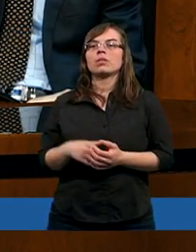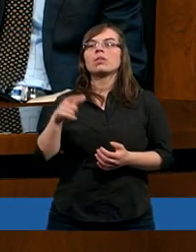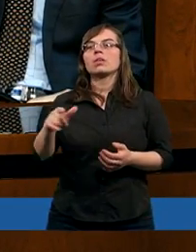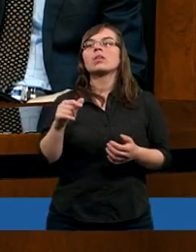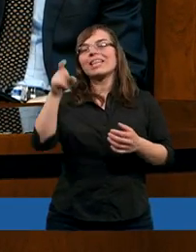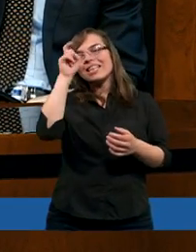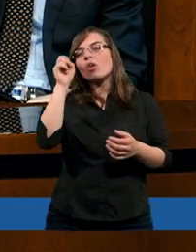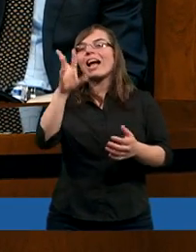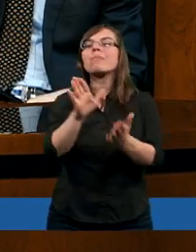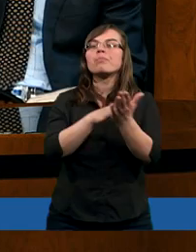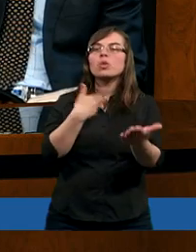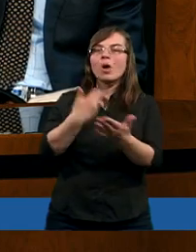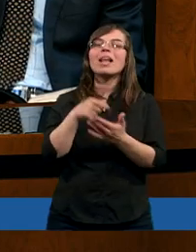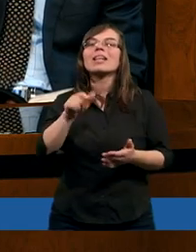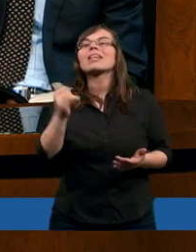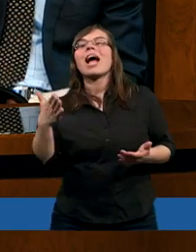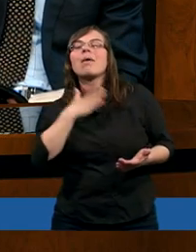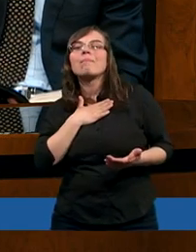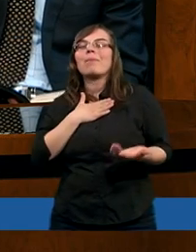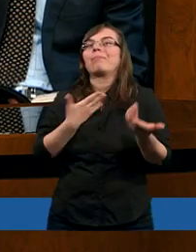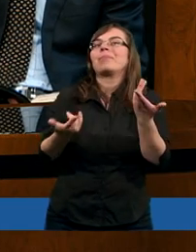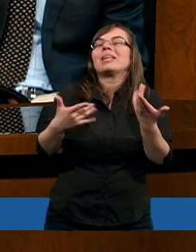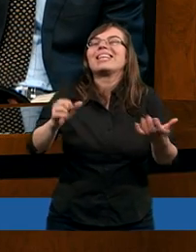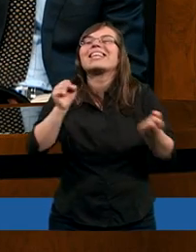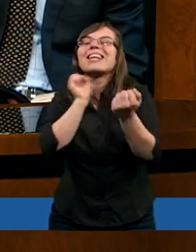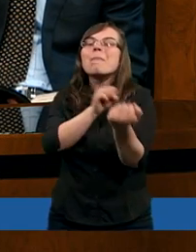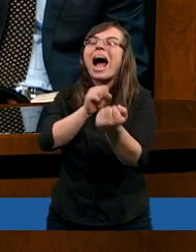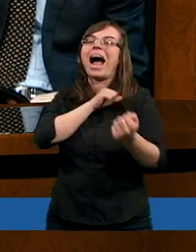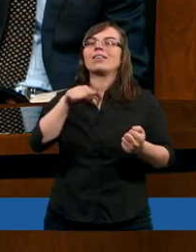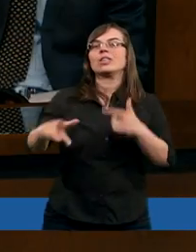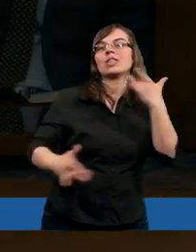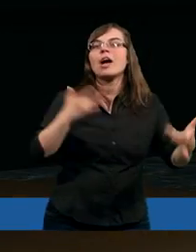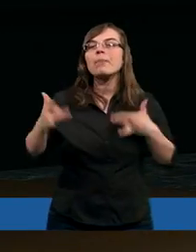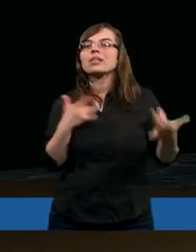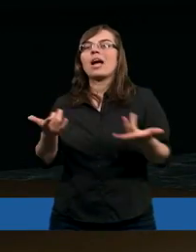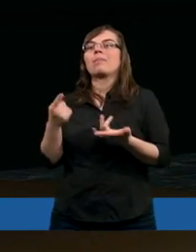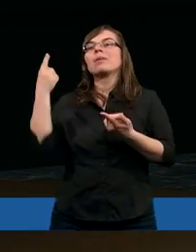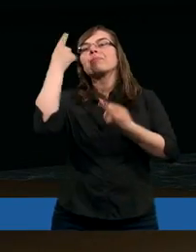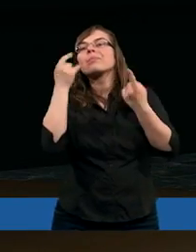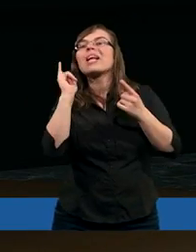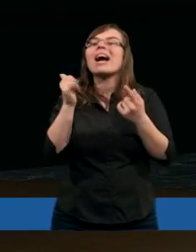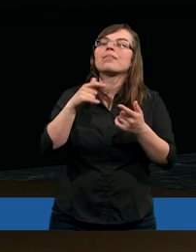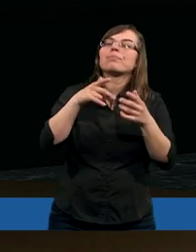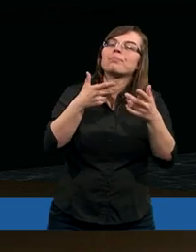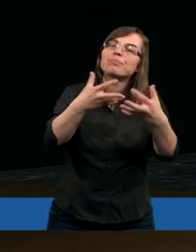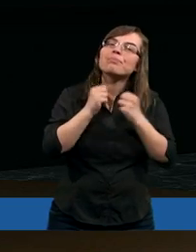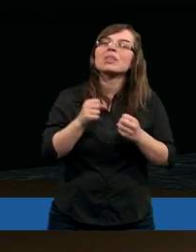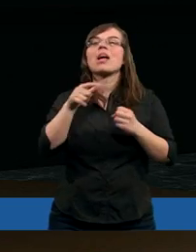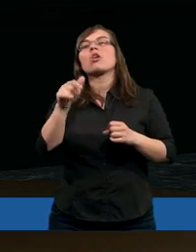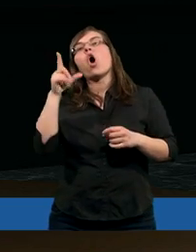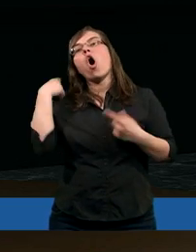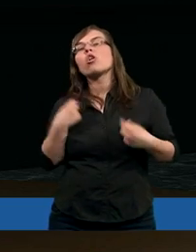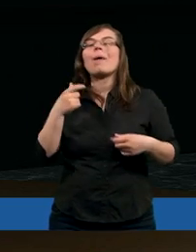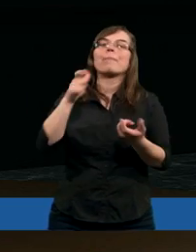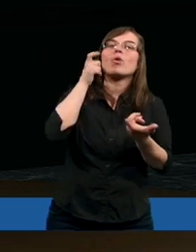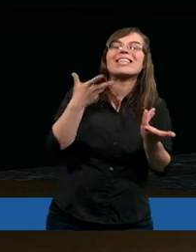Chrystus jest takim przykładem tego, jak mamy zmagać się z tymi cierpieniami. Co też nie znaczy oczywiście, że chrześcijanin to powinna być osoba